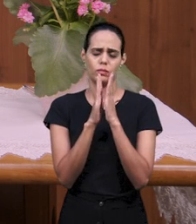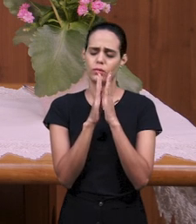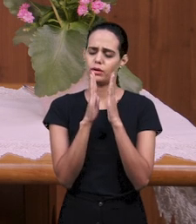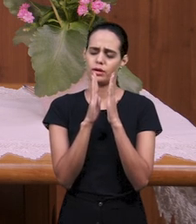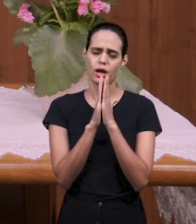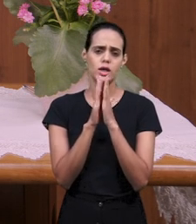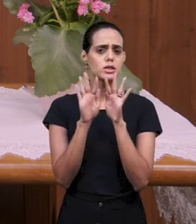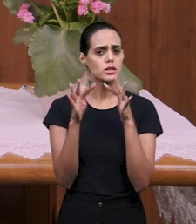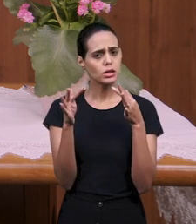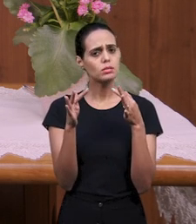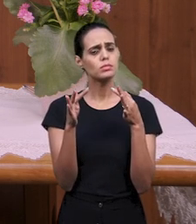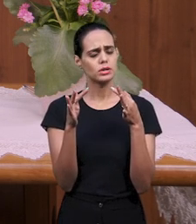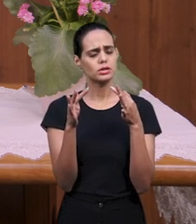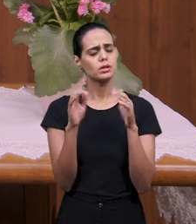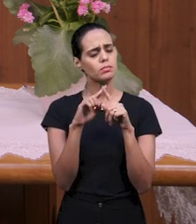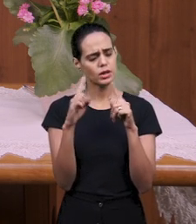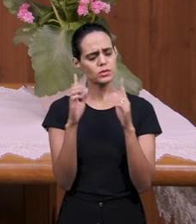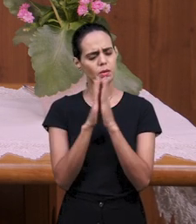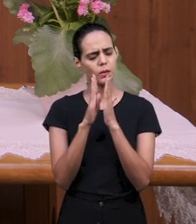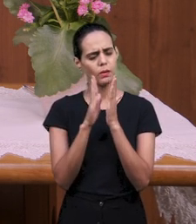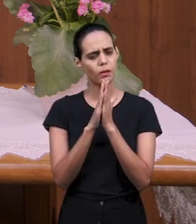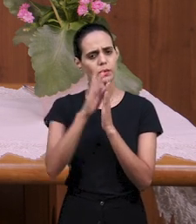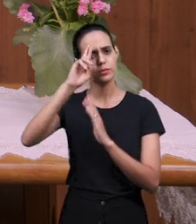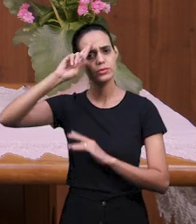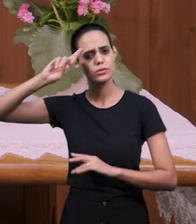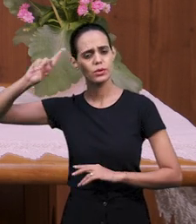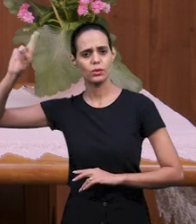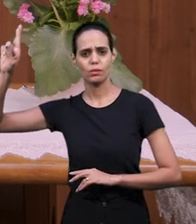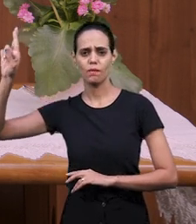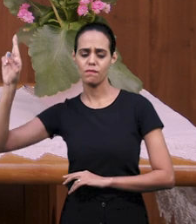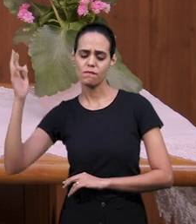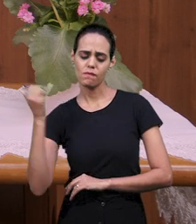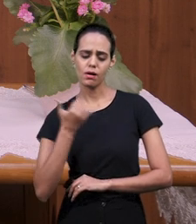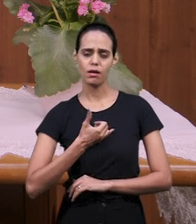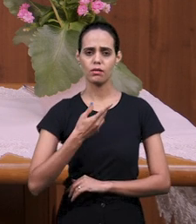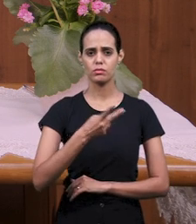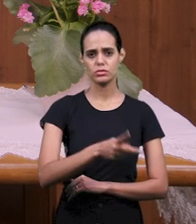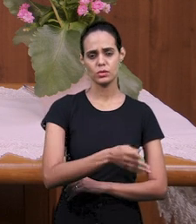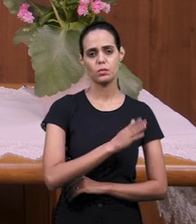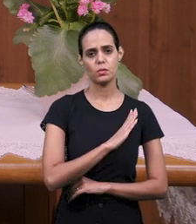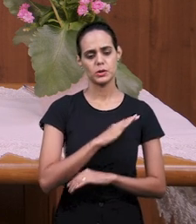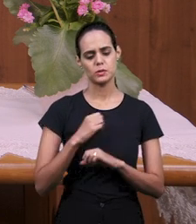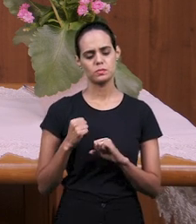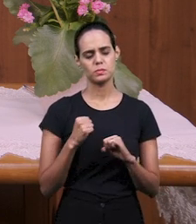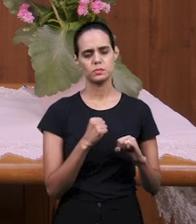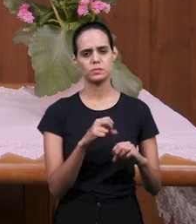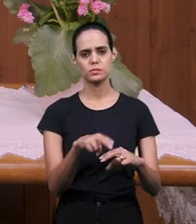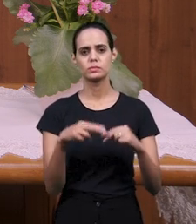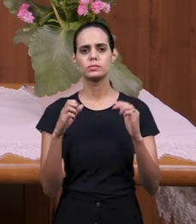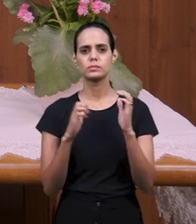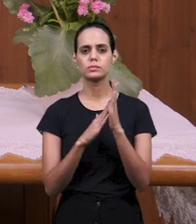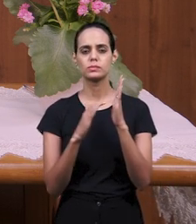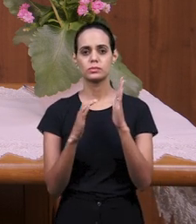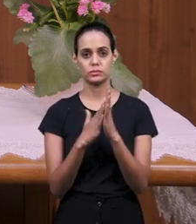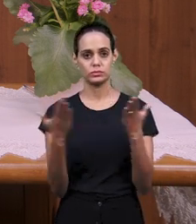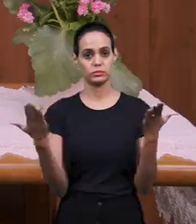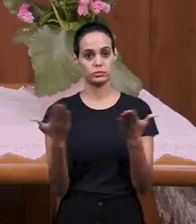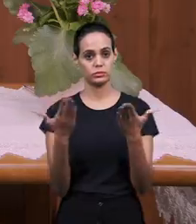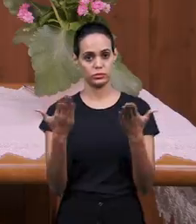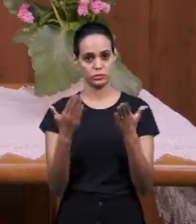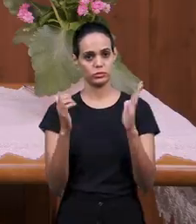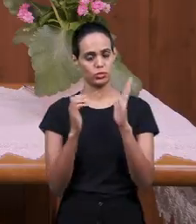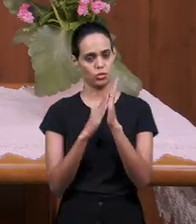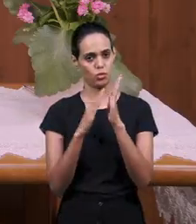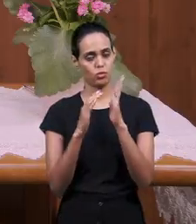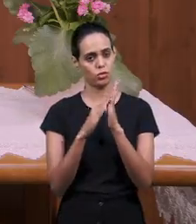глубоко к вашему сердцу через этот псалом. Давайте послушаем. Если хотите, можете